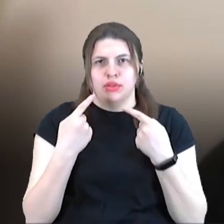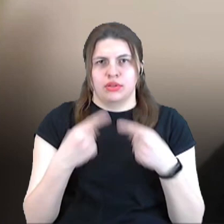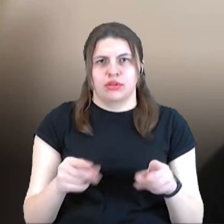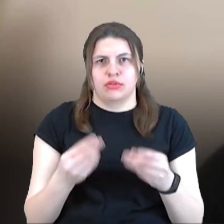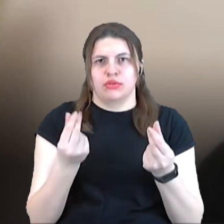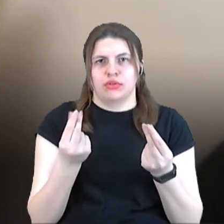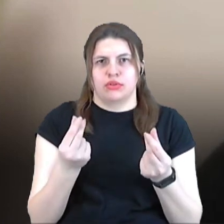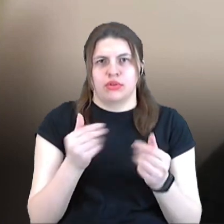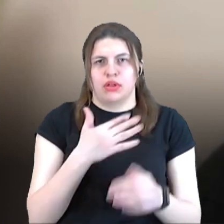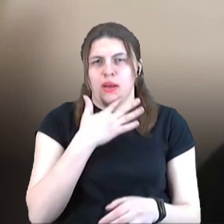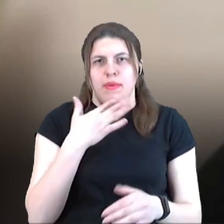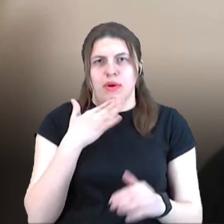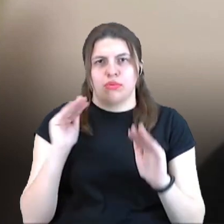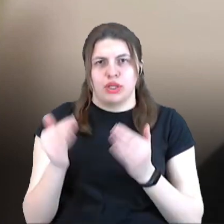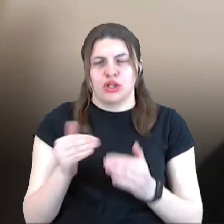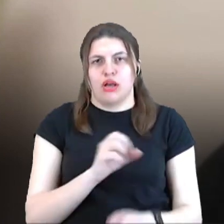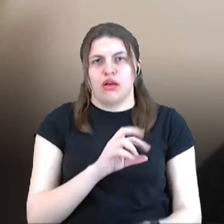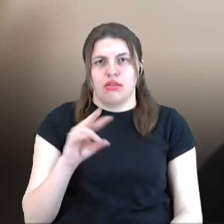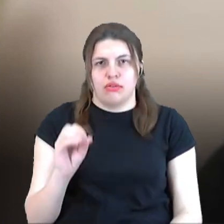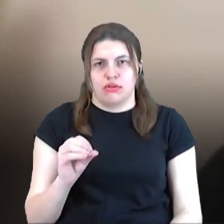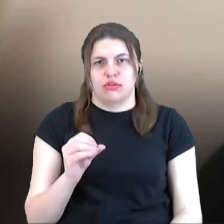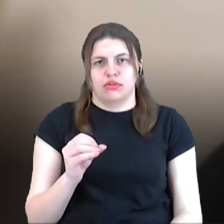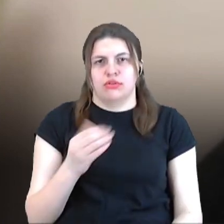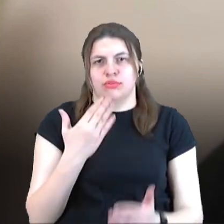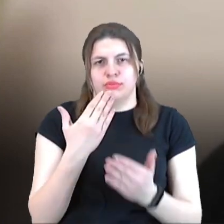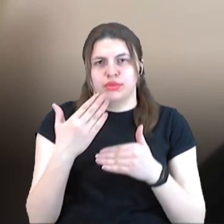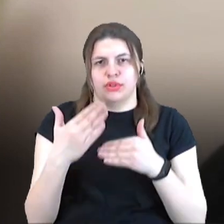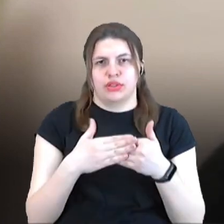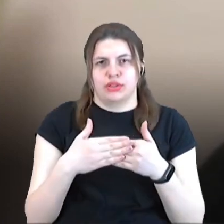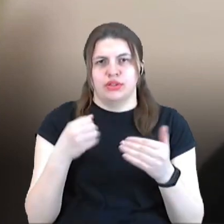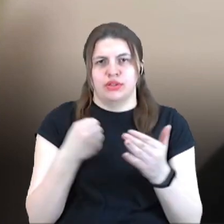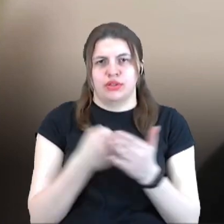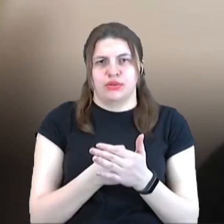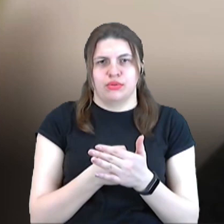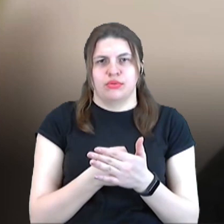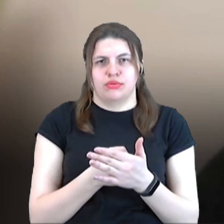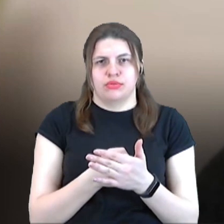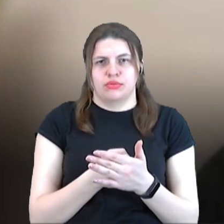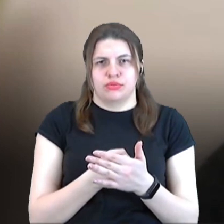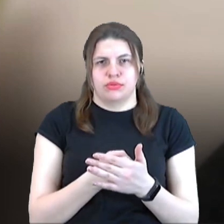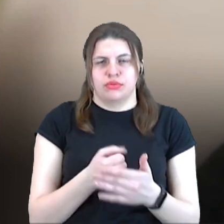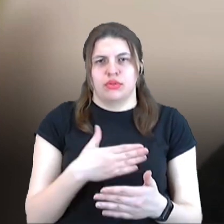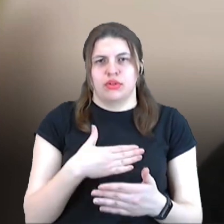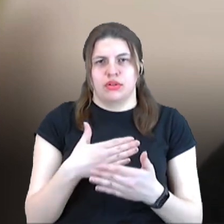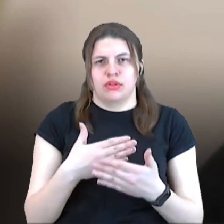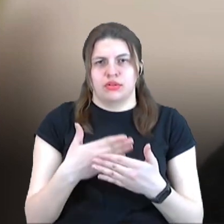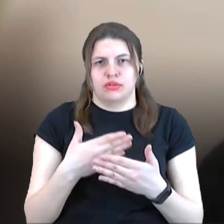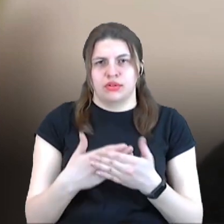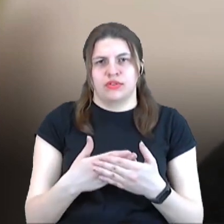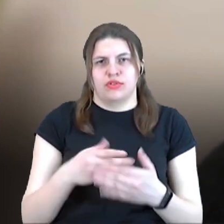менше. Але, знову ж таки, близькість до потенційно знову активності великої бойових дій